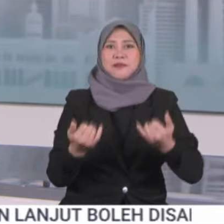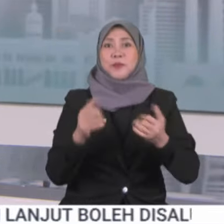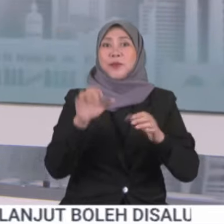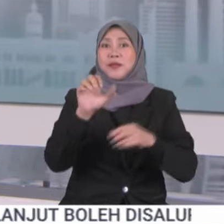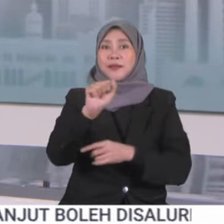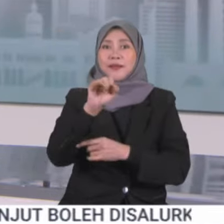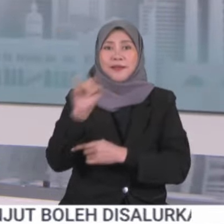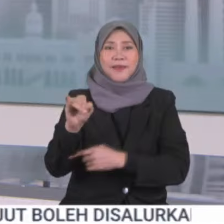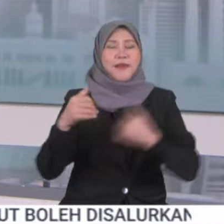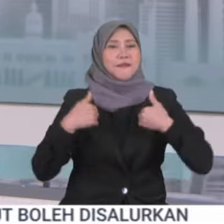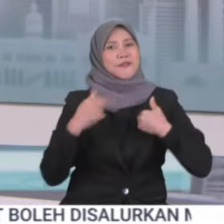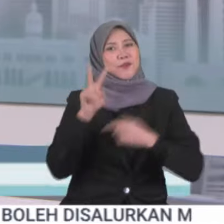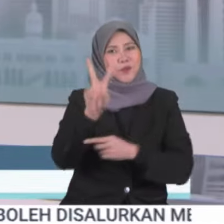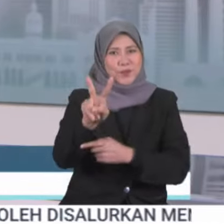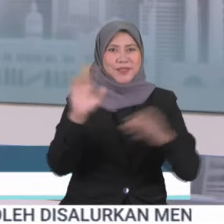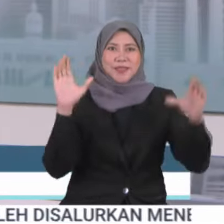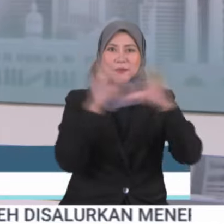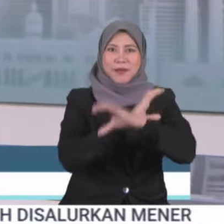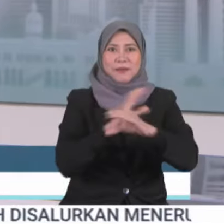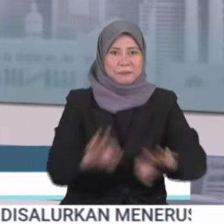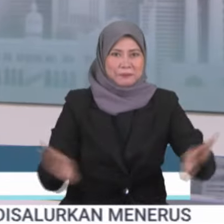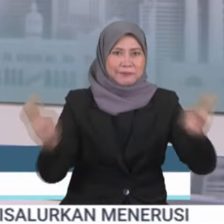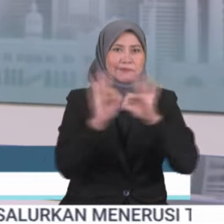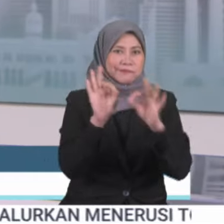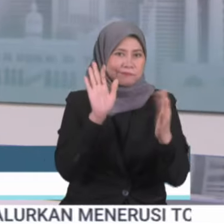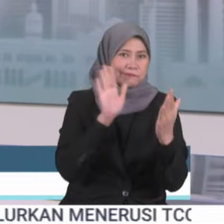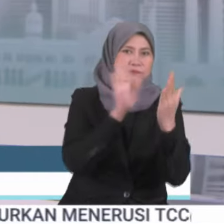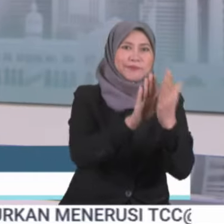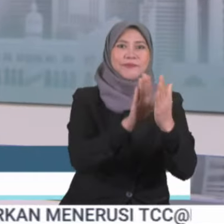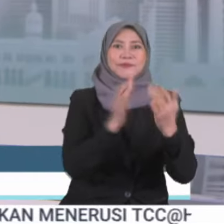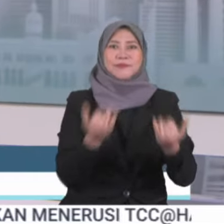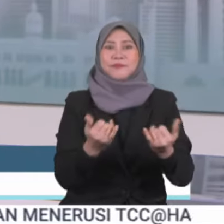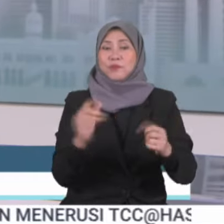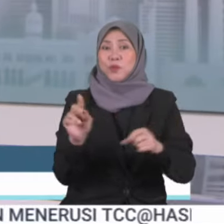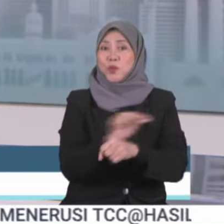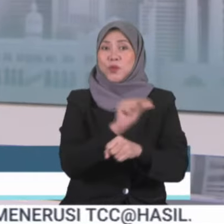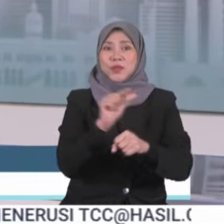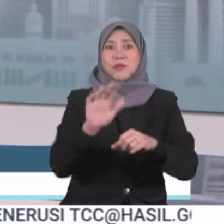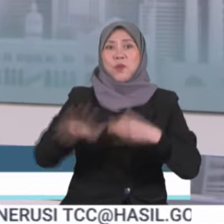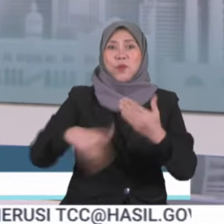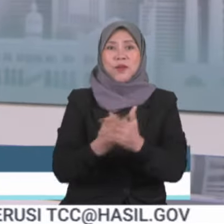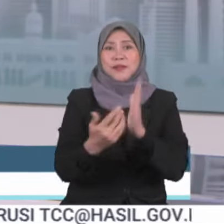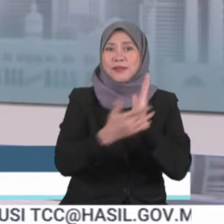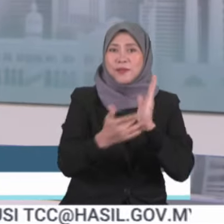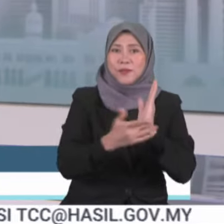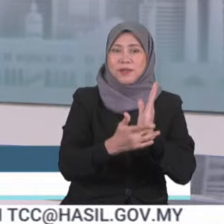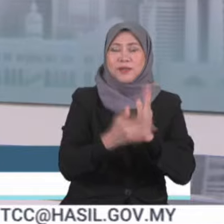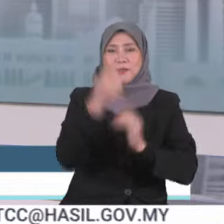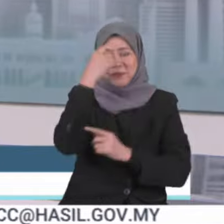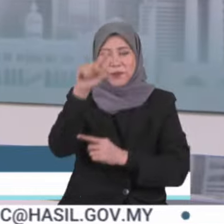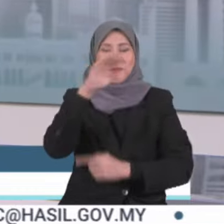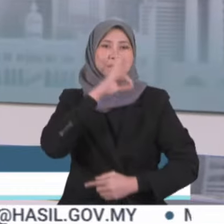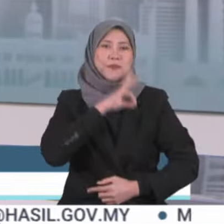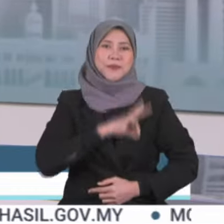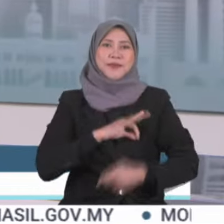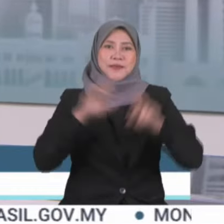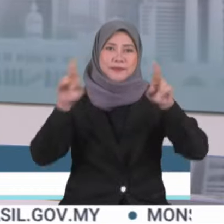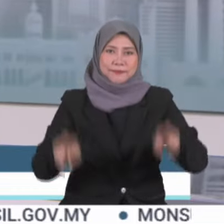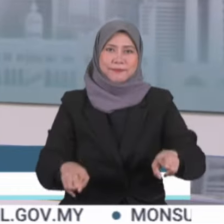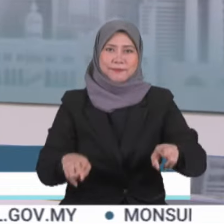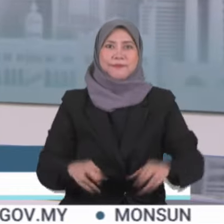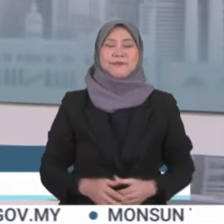menjadi dua cabaran utama negara dalam mengadaptasi kesepenuhnya teknologi tersebut bagi manfaat rakyat.